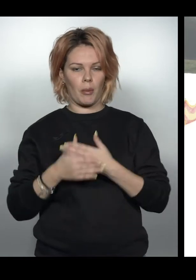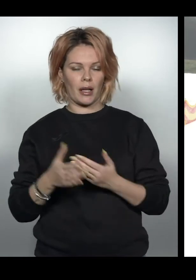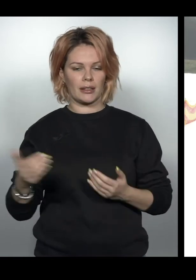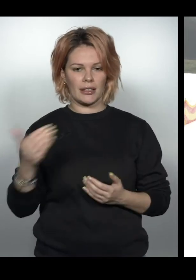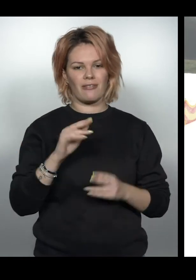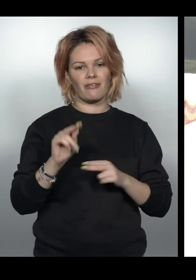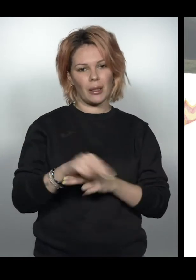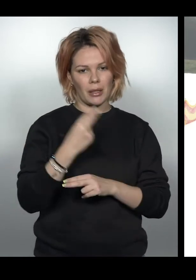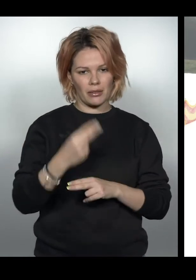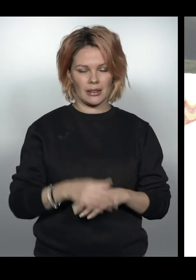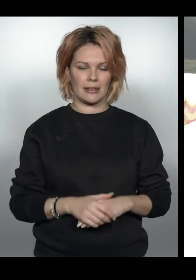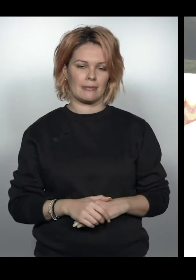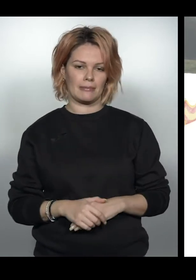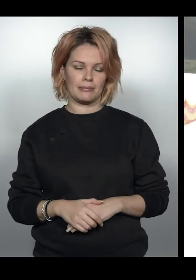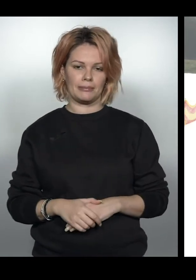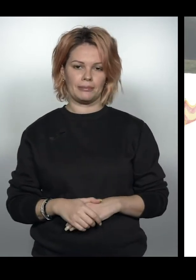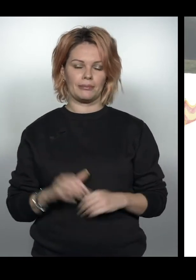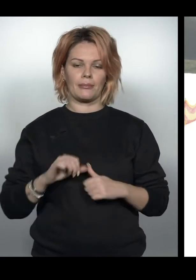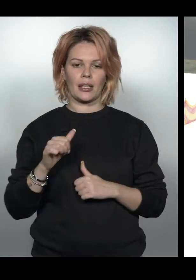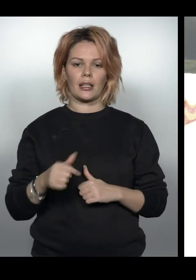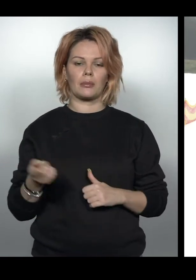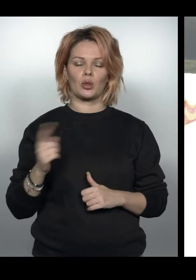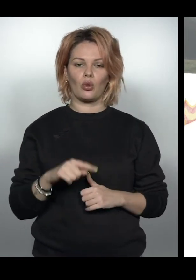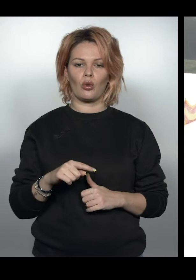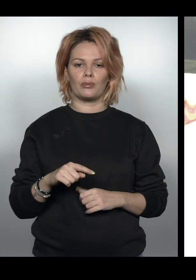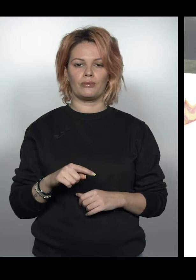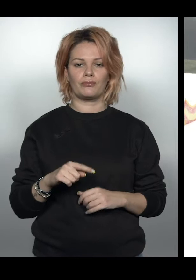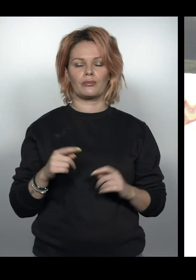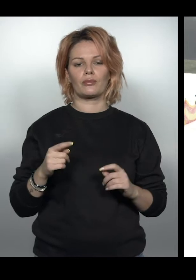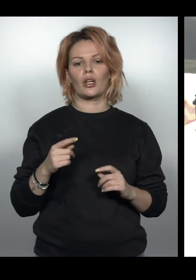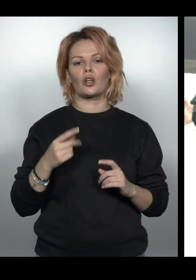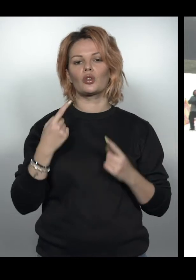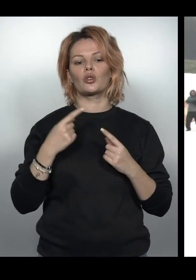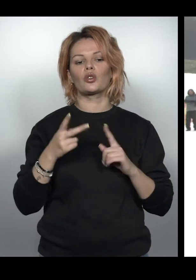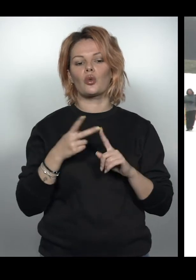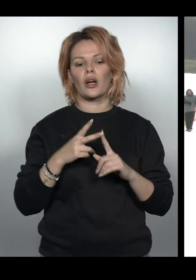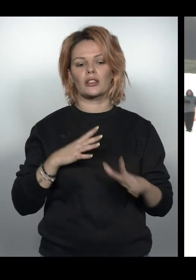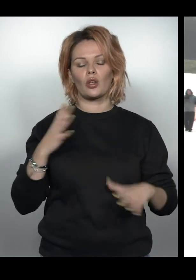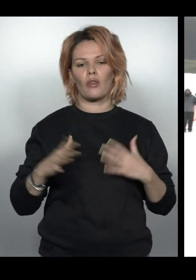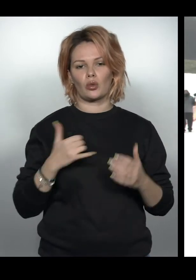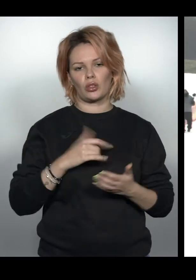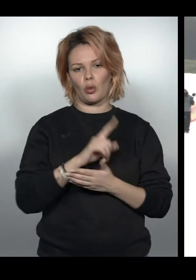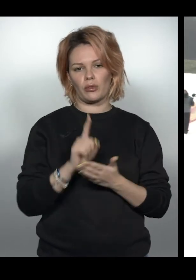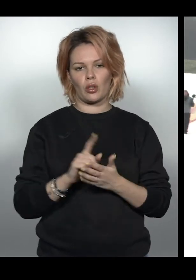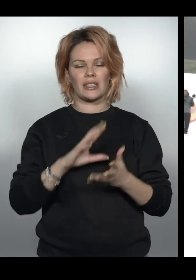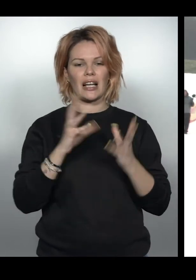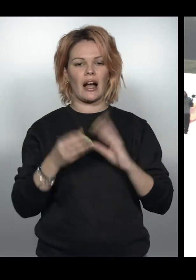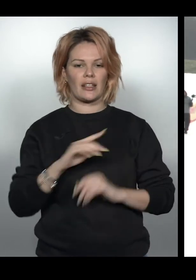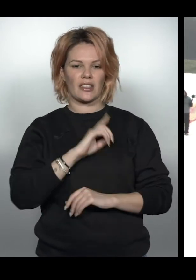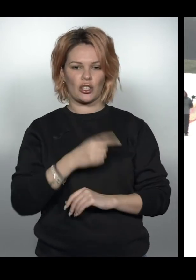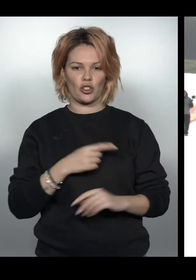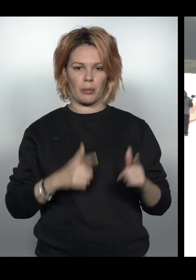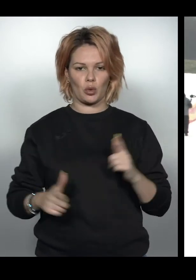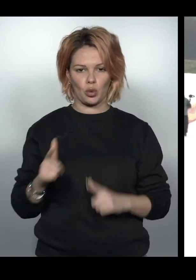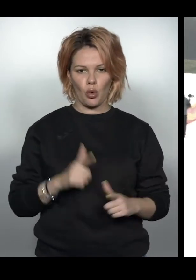допомагати їм їх виправити. Крім того, друга тренування обов'язково у нас – загальнофізична